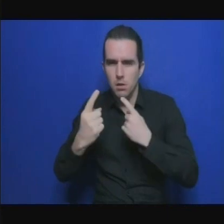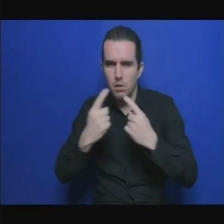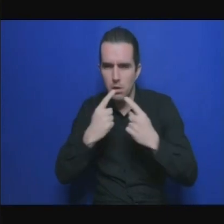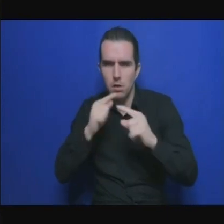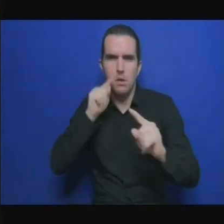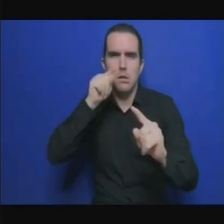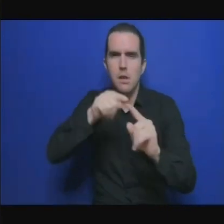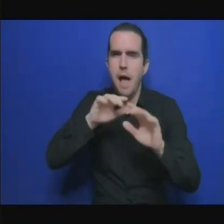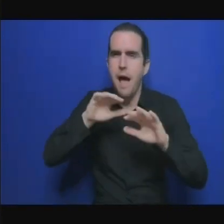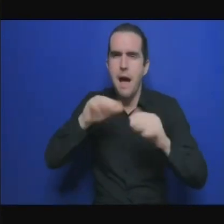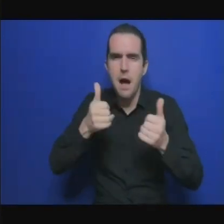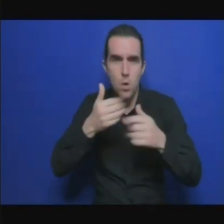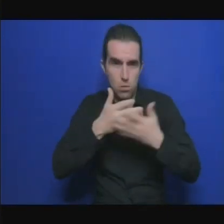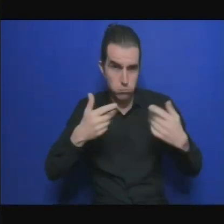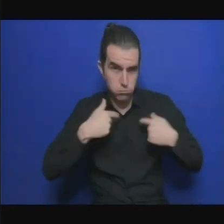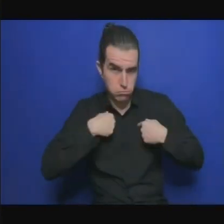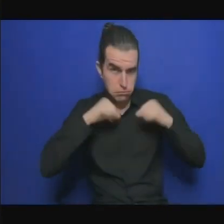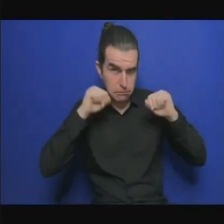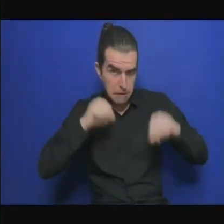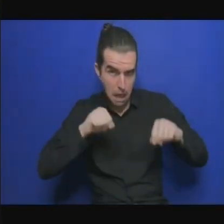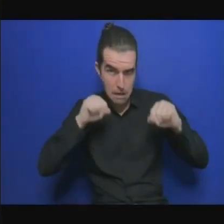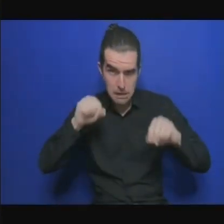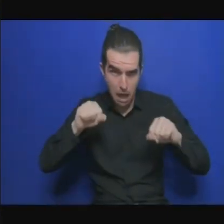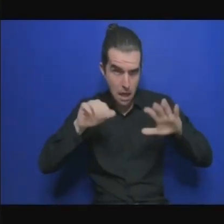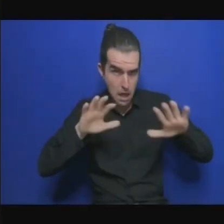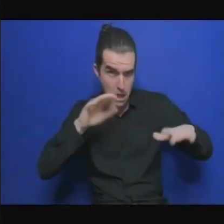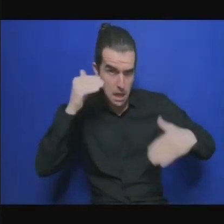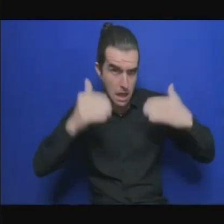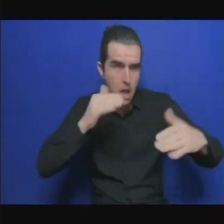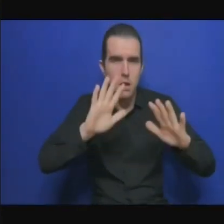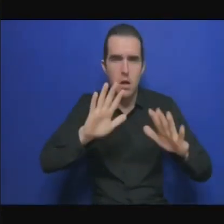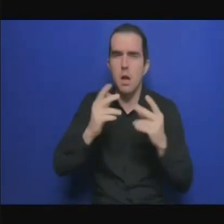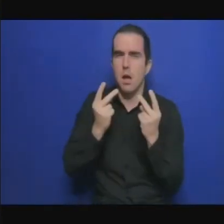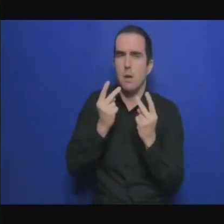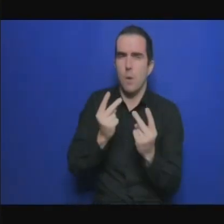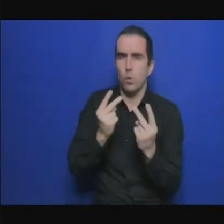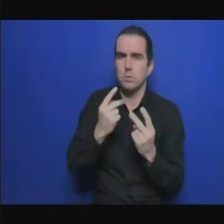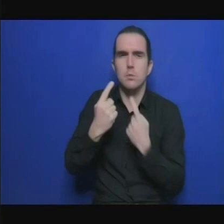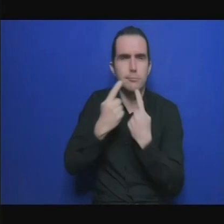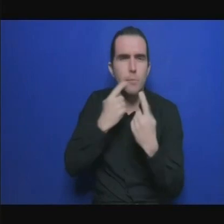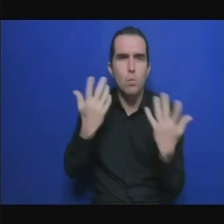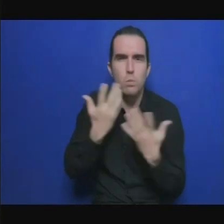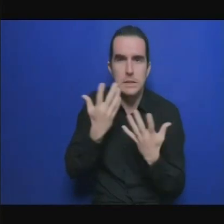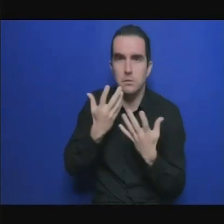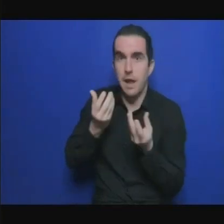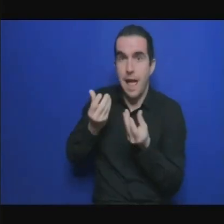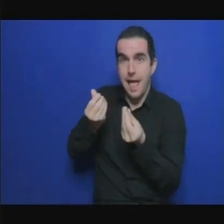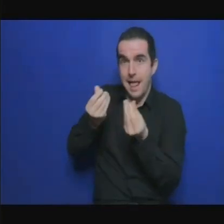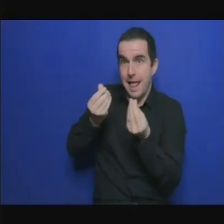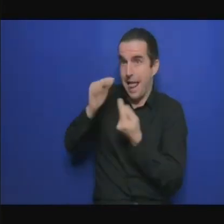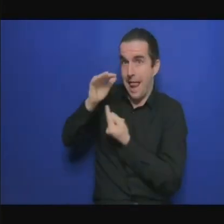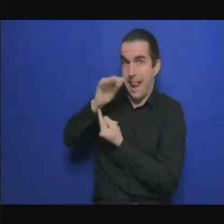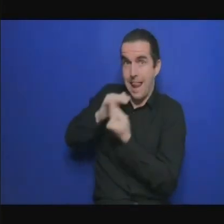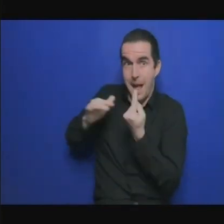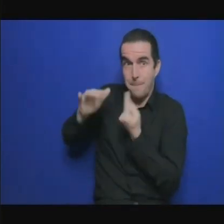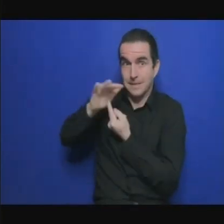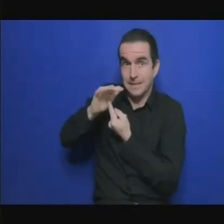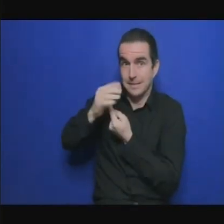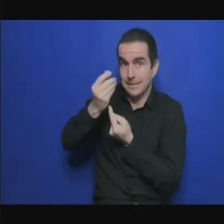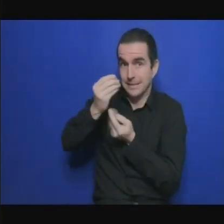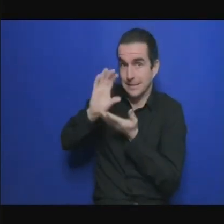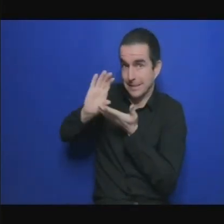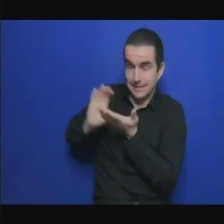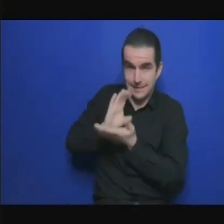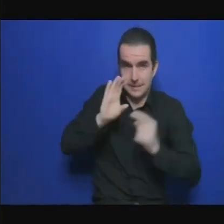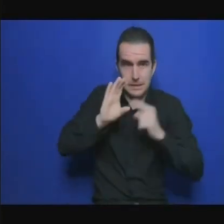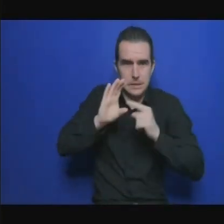climat 35 sur 50 des principales institutions financières se sont engagées à investir dans des